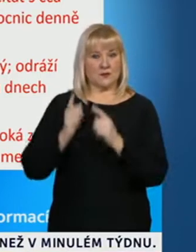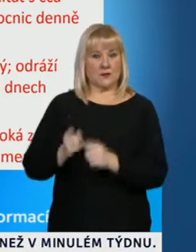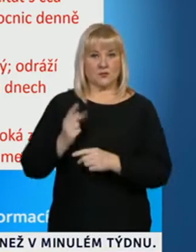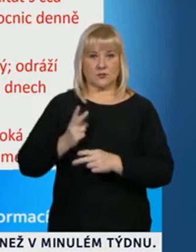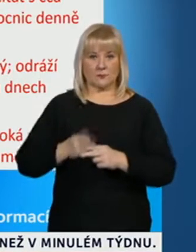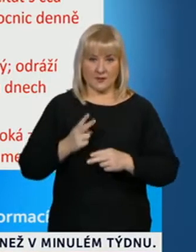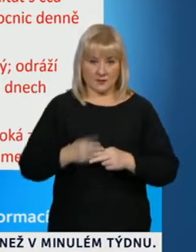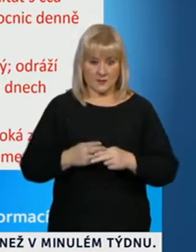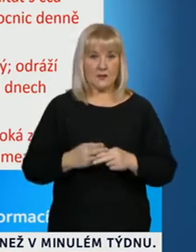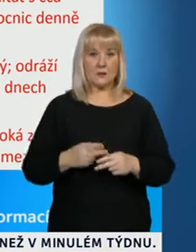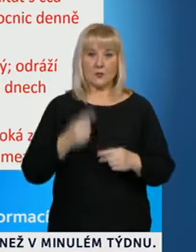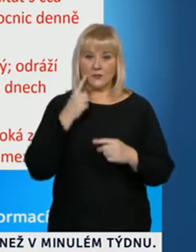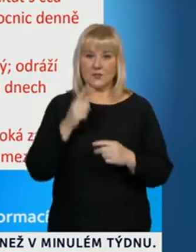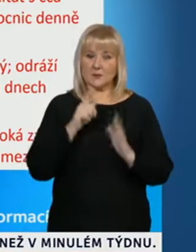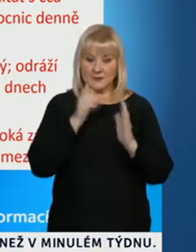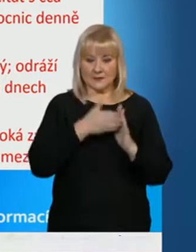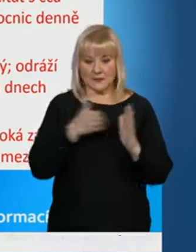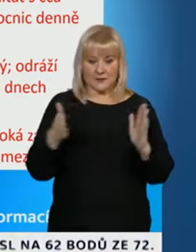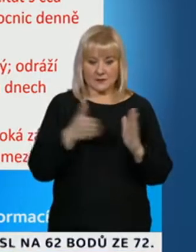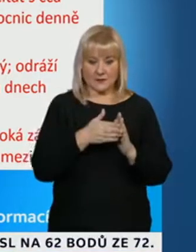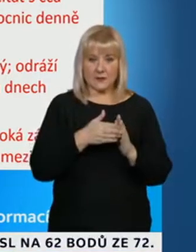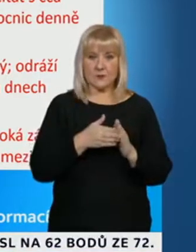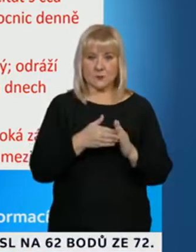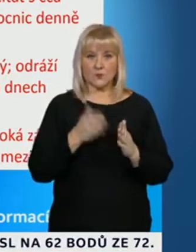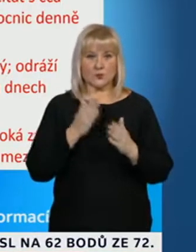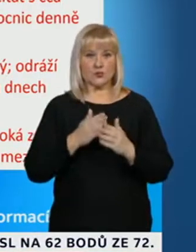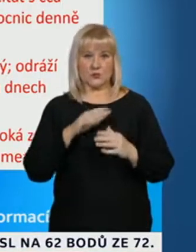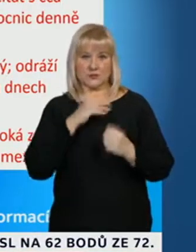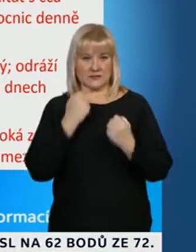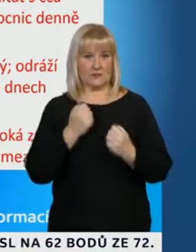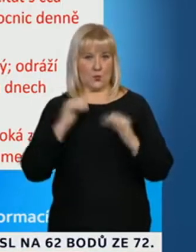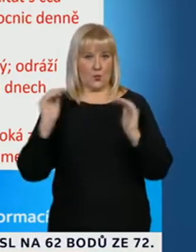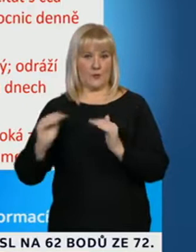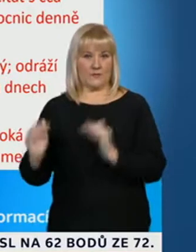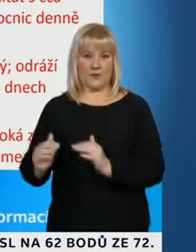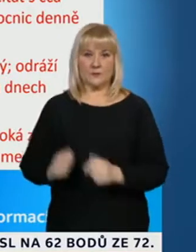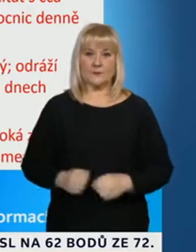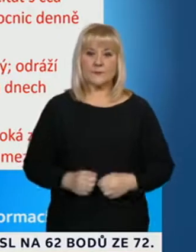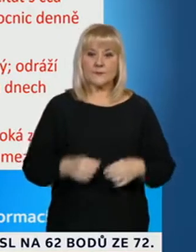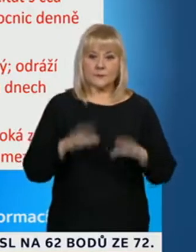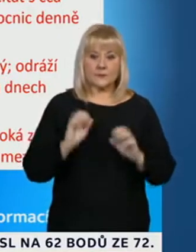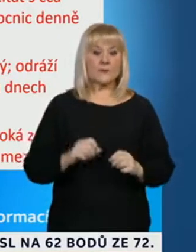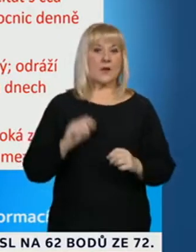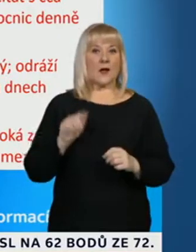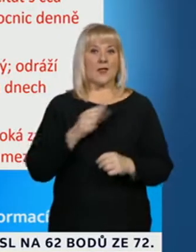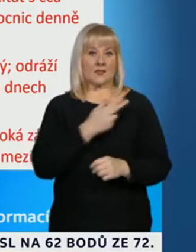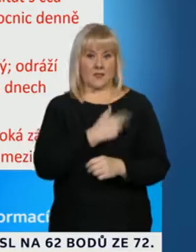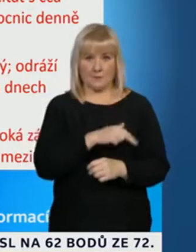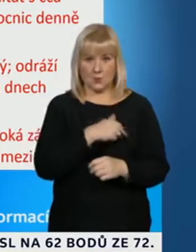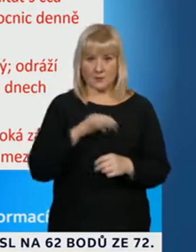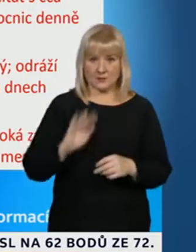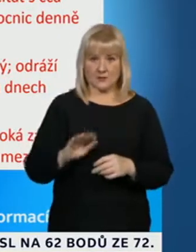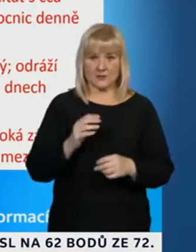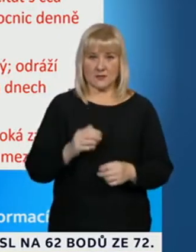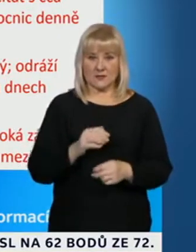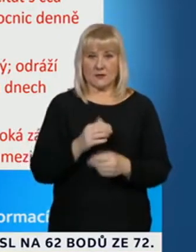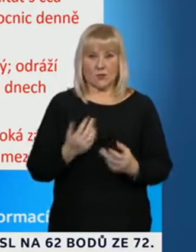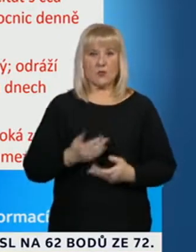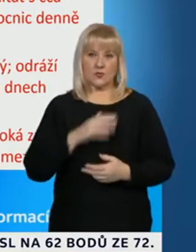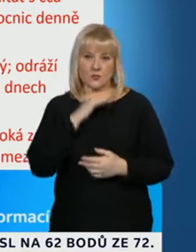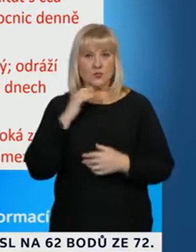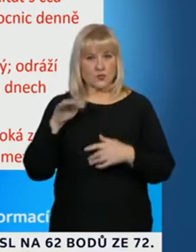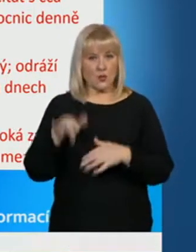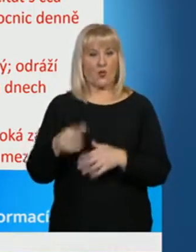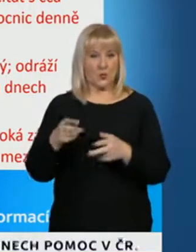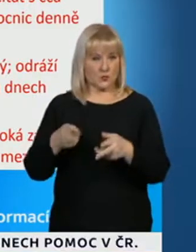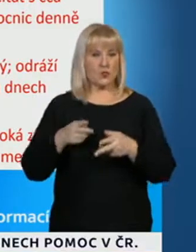přehledu poměrně velmi vidět, že značně. Nicméně i tady musíme říct, že ta zátěž v nemocnicích je stále relativně vysoká a